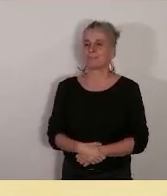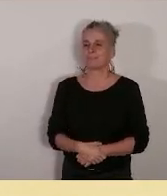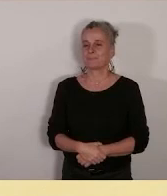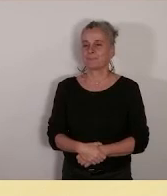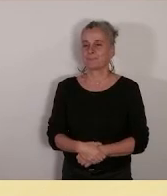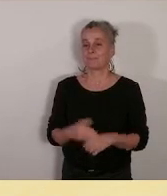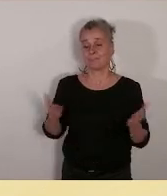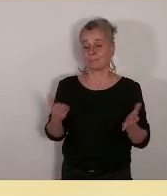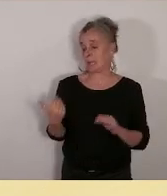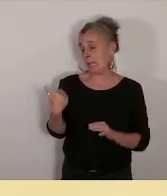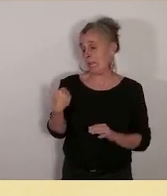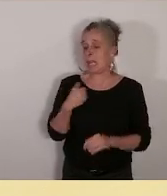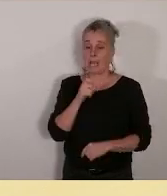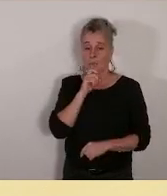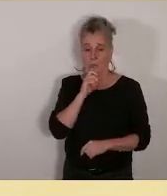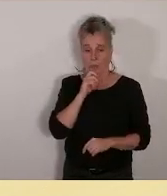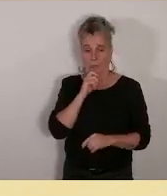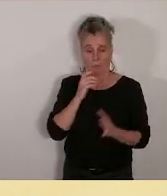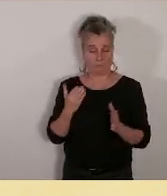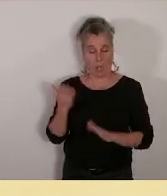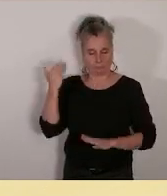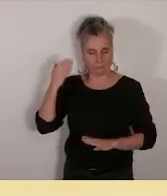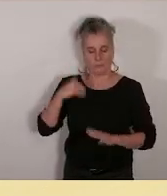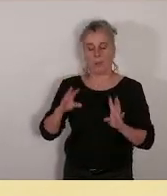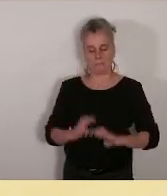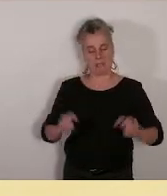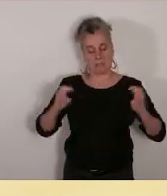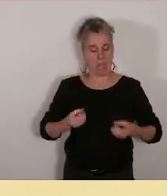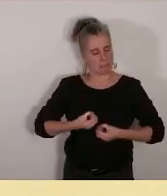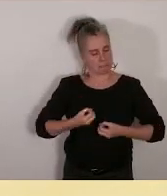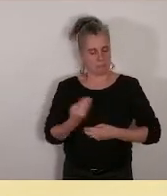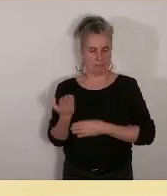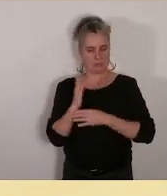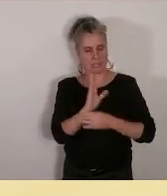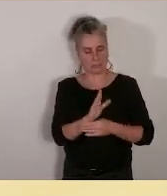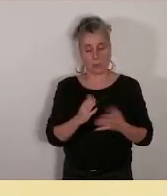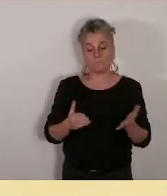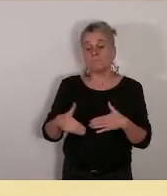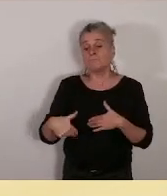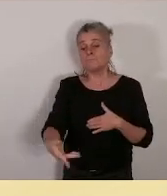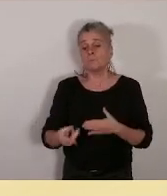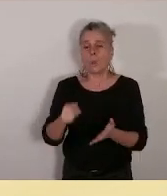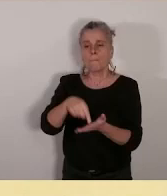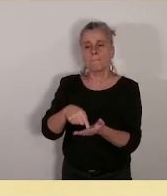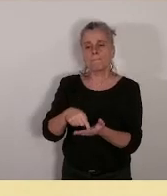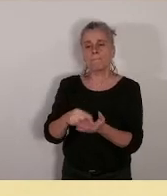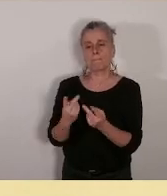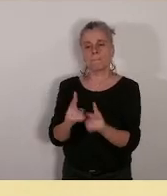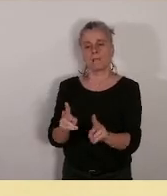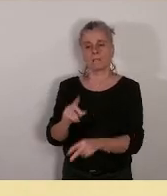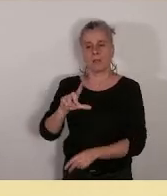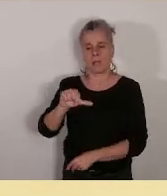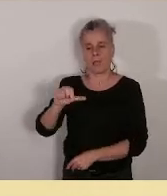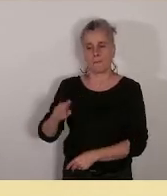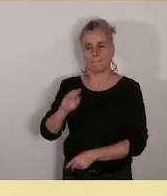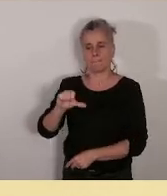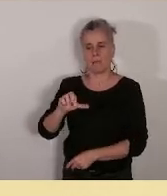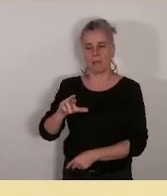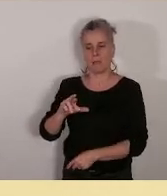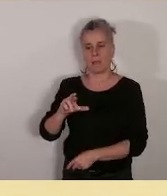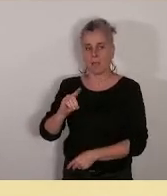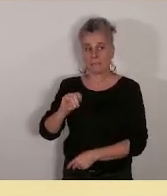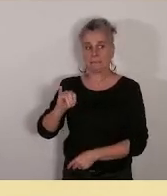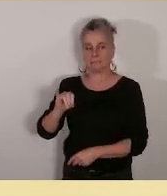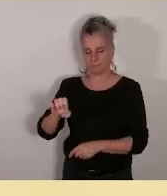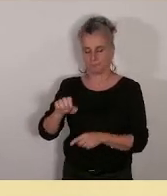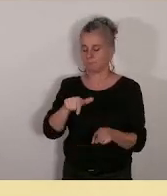Aussi, comme présenté à la dernière plénière, nous envisageons d'organiser une journée festive au parc Labadier pour créer du lien avec les personnes